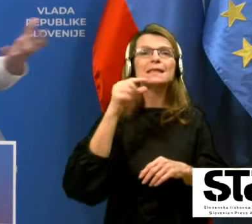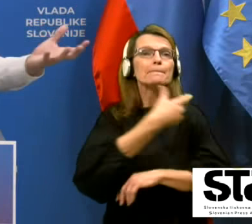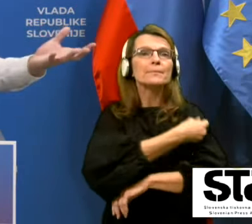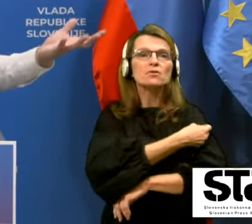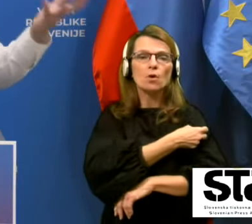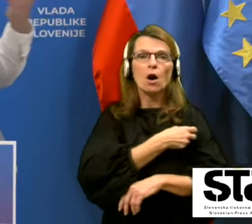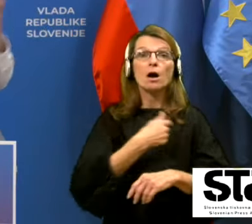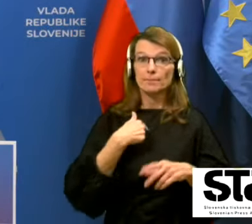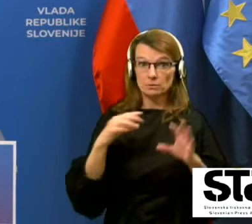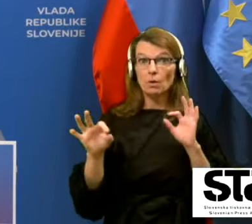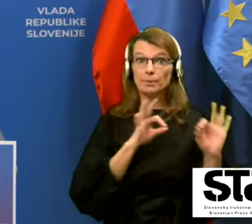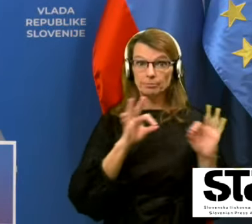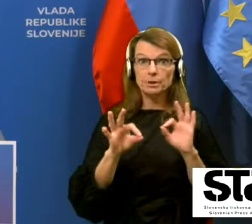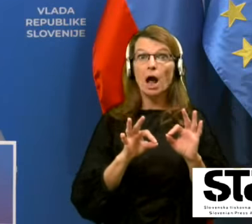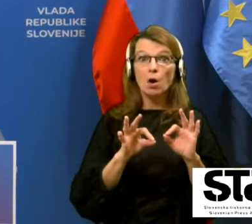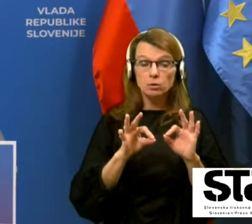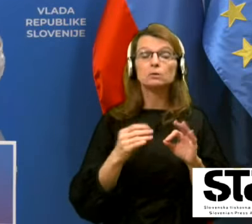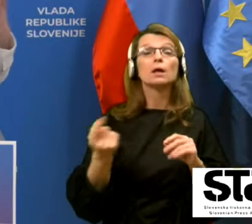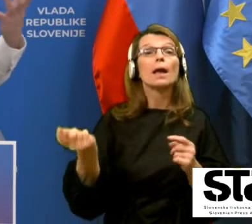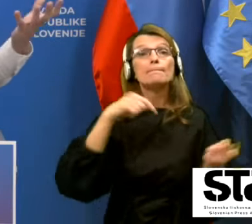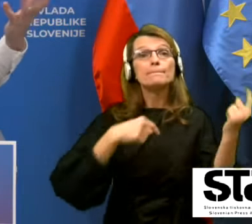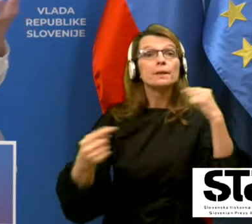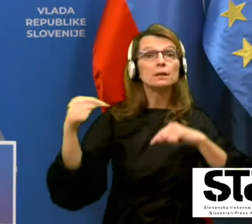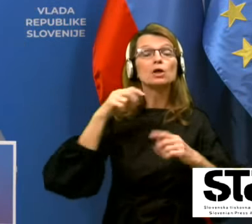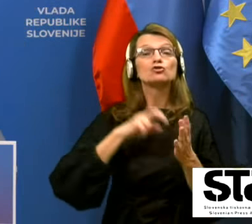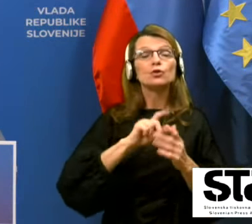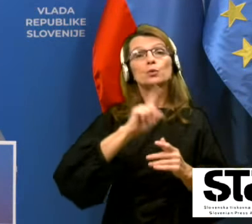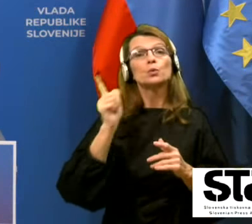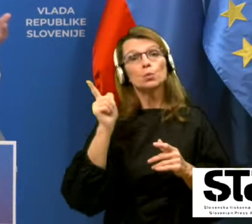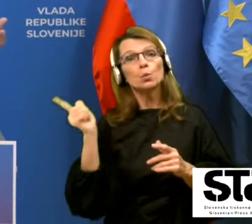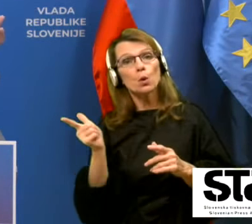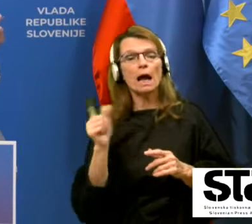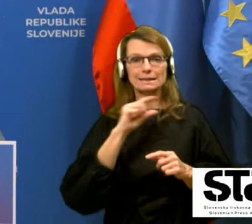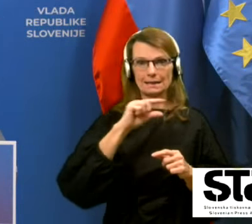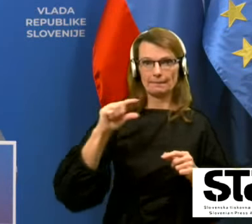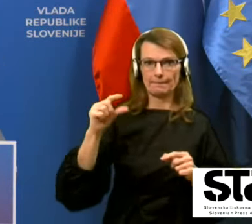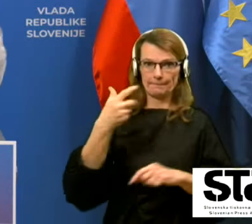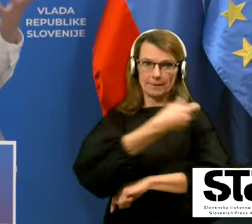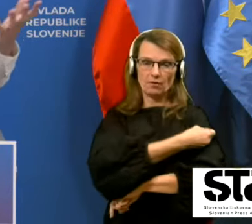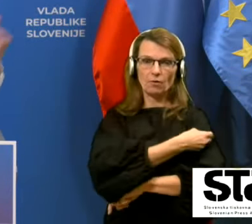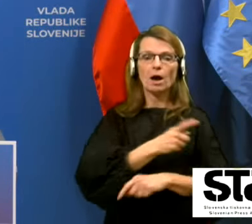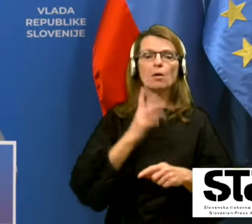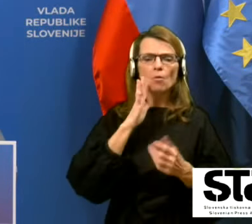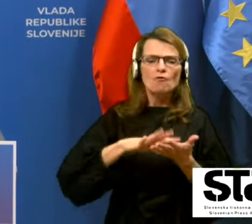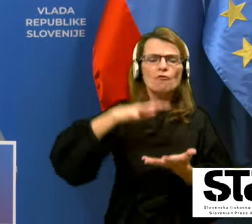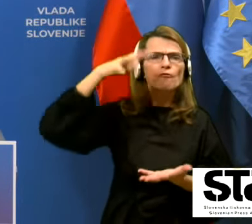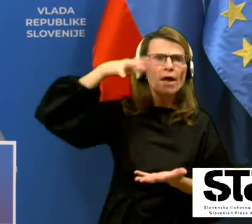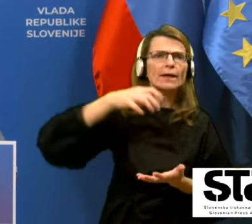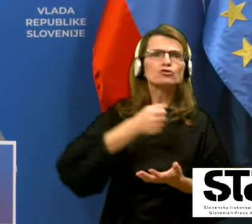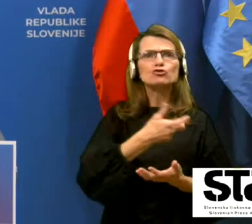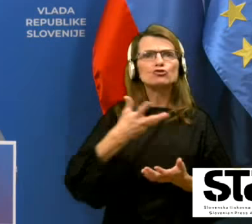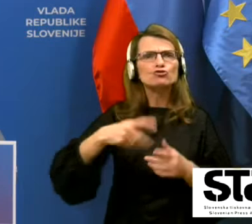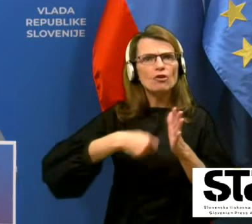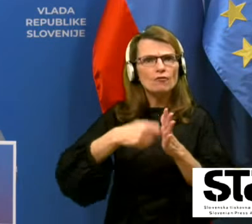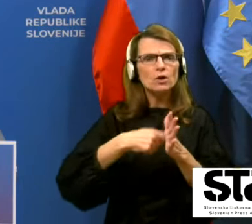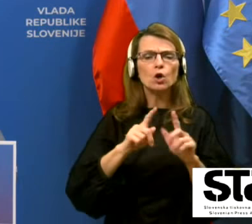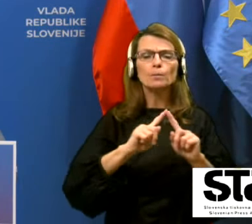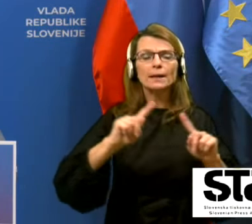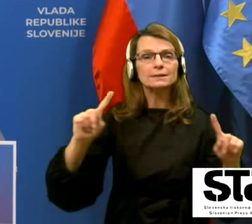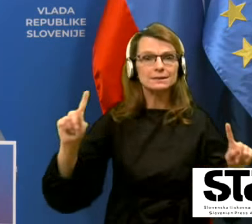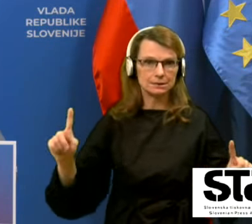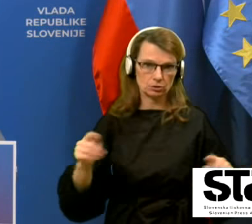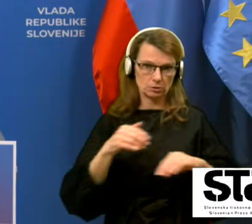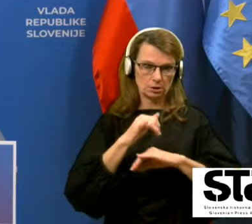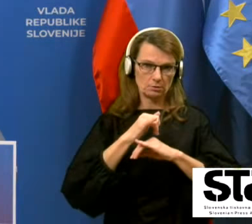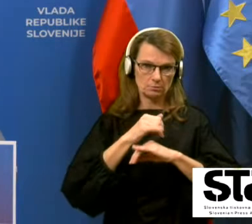kar smo pripravljeni, prihajajo še druga cepiva odmirkov, samo količinsko bo več, pa tudi več različnih cepiv bo na voljo, to nam bo